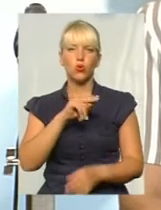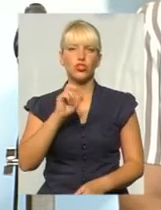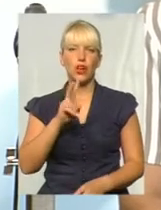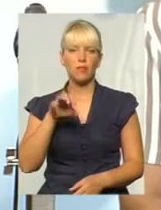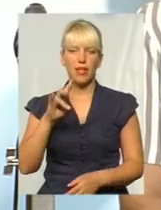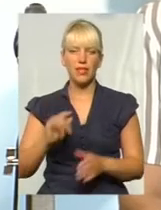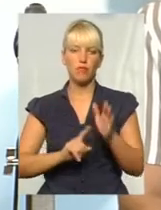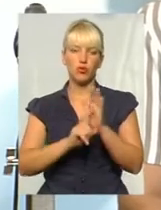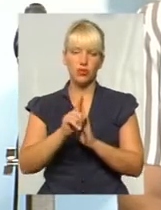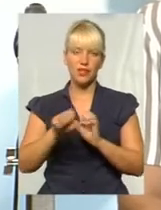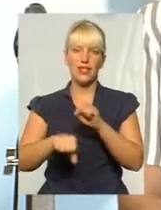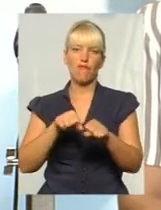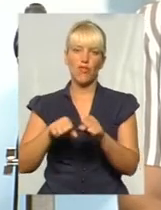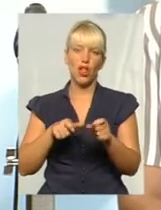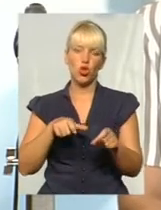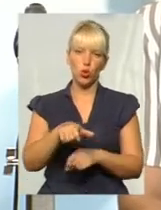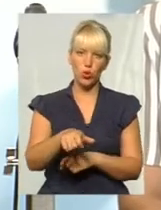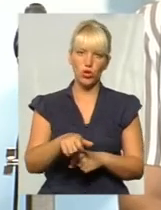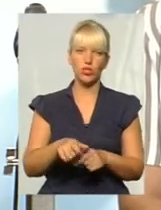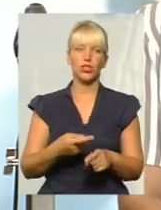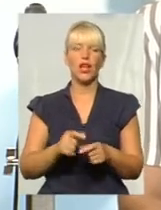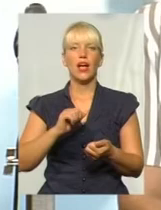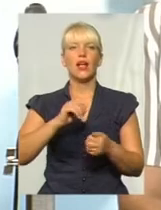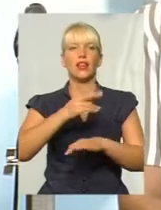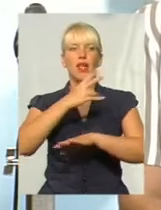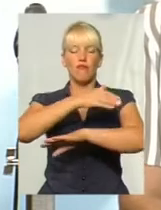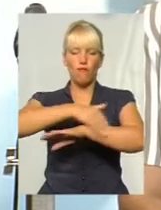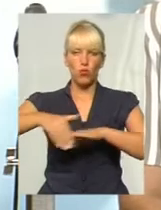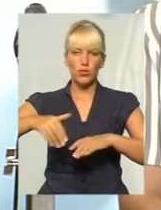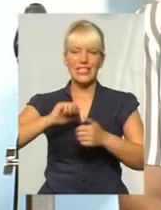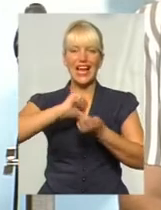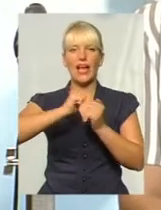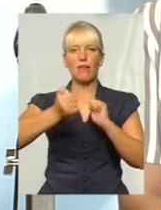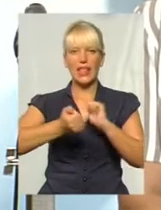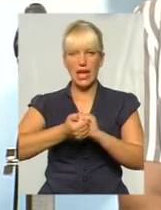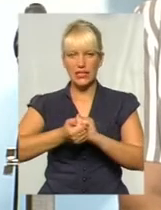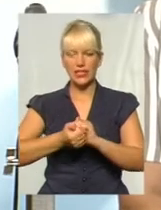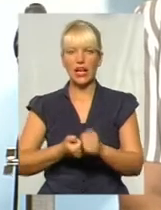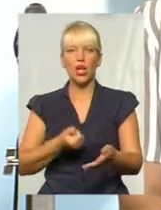через парк Чекмана вона проходить, розпочинається від вулиці Кам'янецькій до